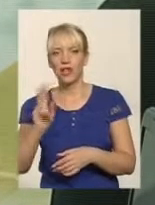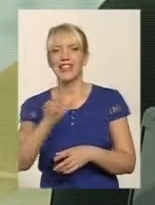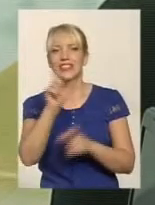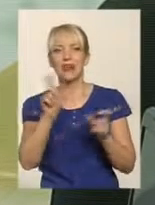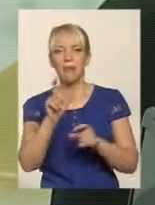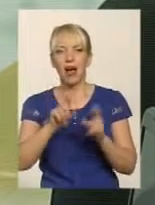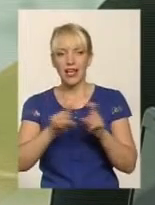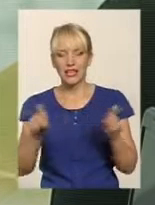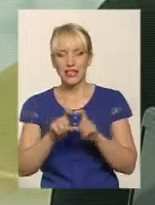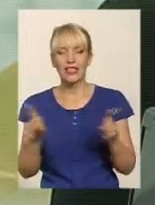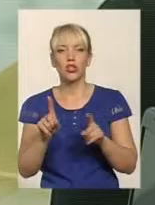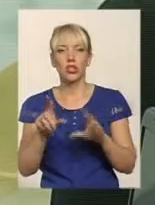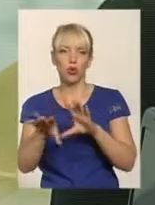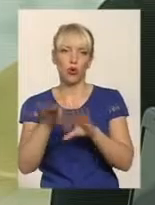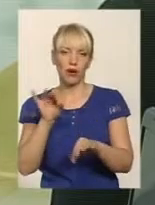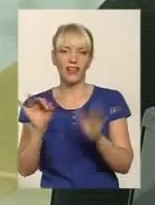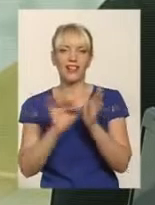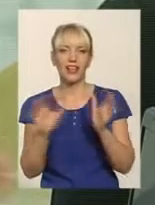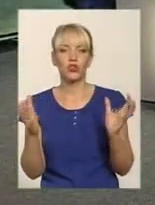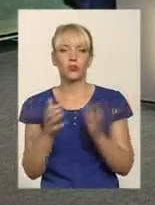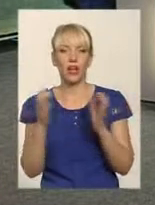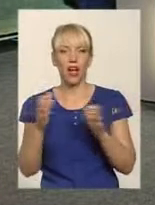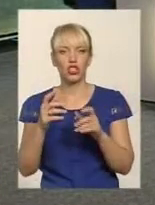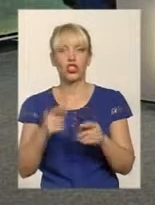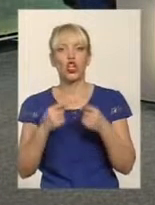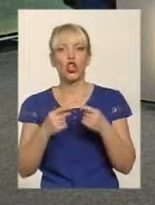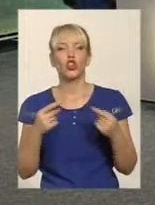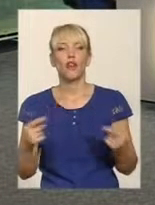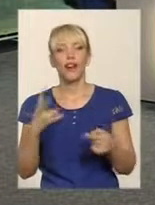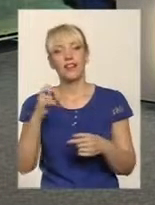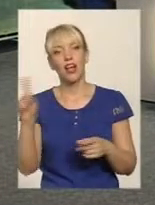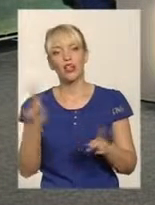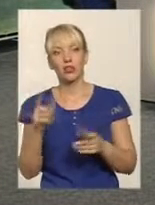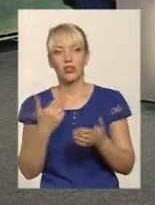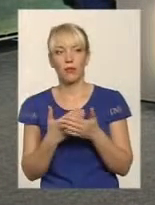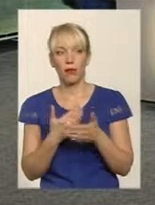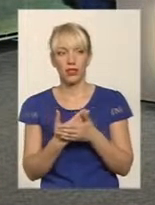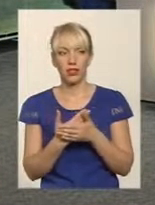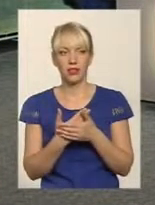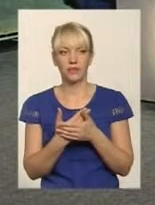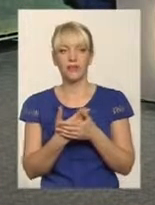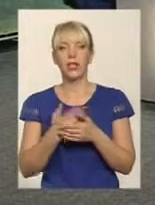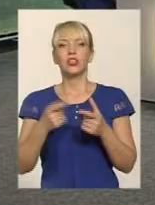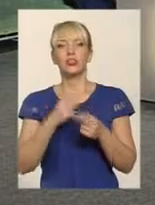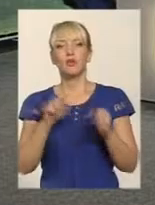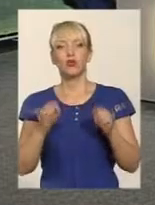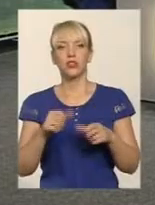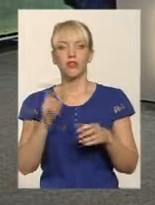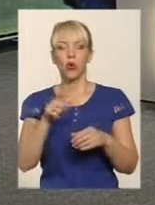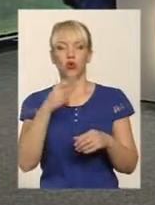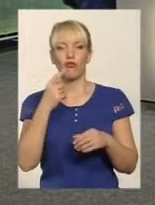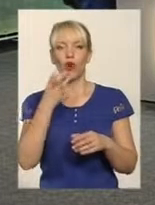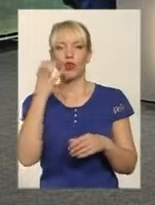відповідний енергозберігаючий товар. На що? Чи можливо, скажімо, люди говорять,